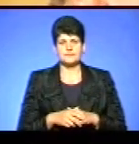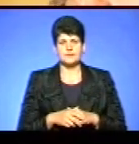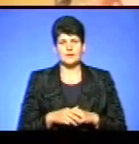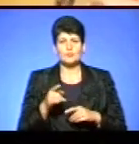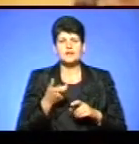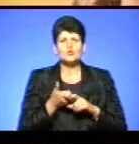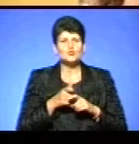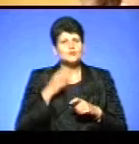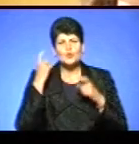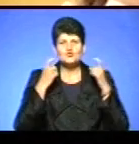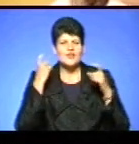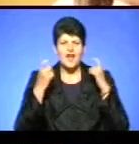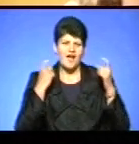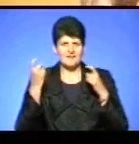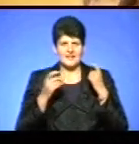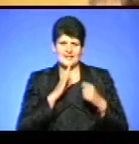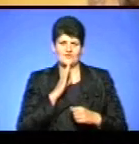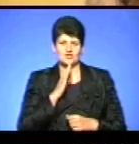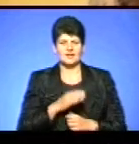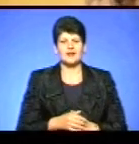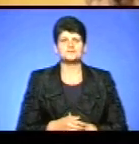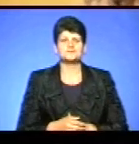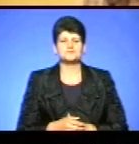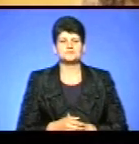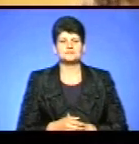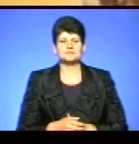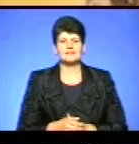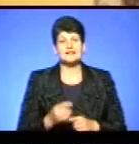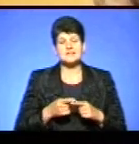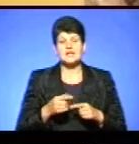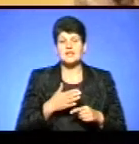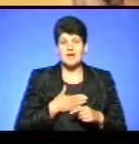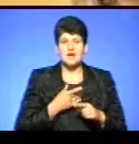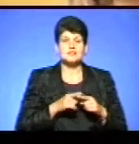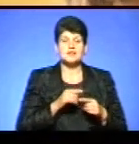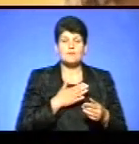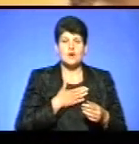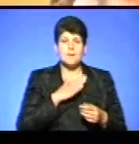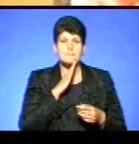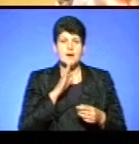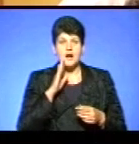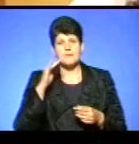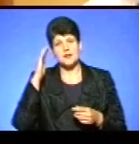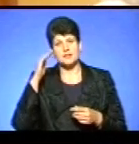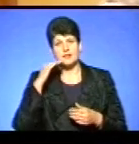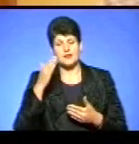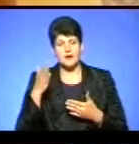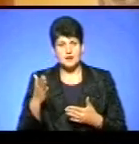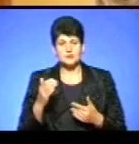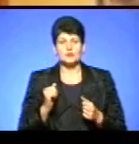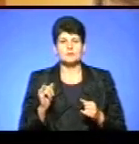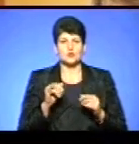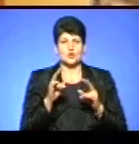кучерева дівчинка. Це я, це моя мама, мій тати. І ми тут